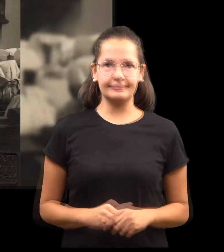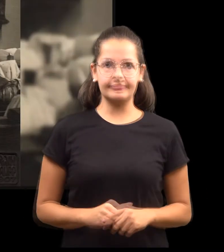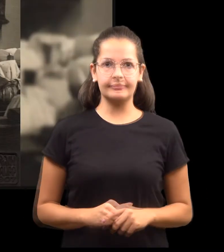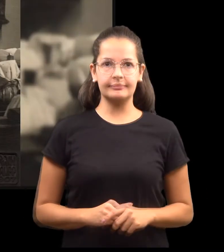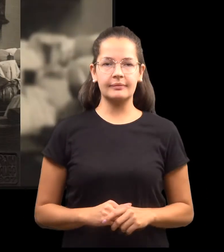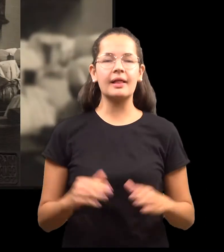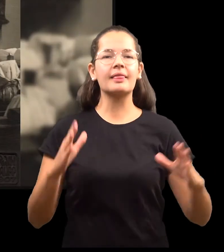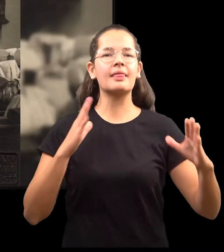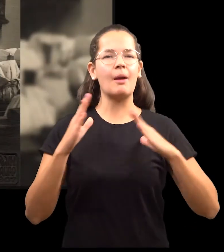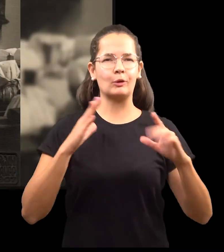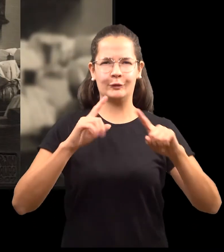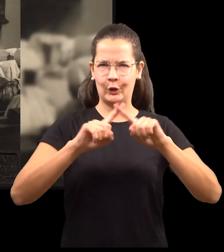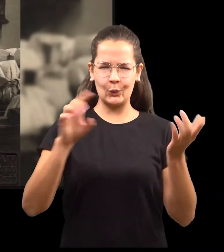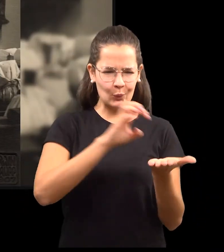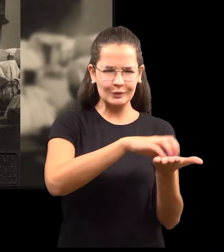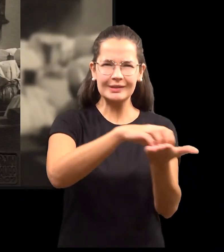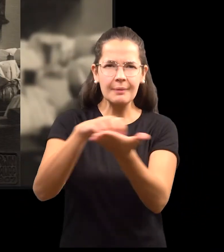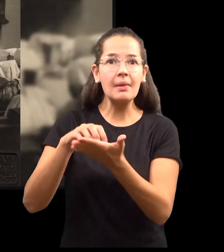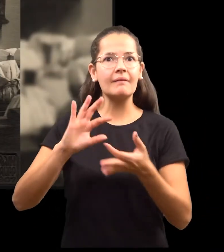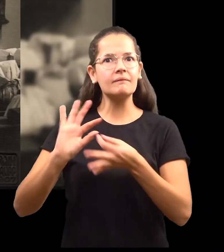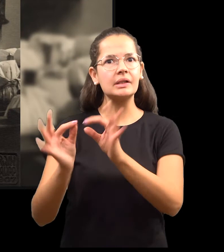Soužití konfesí